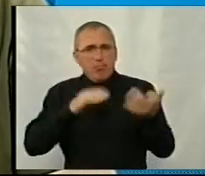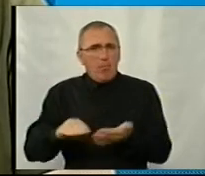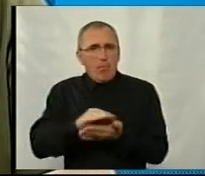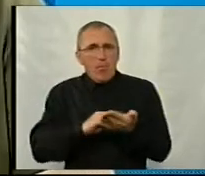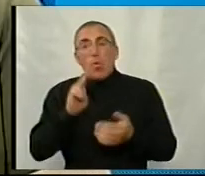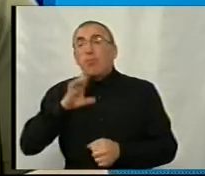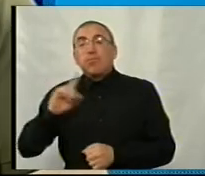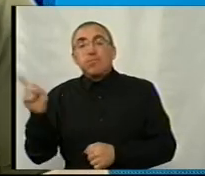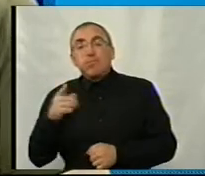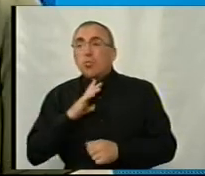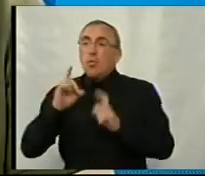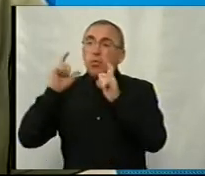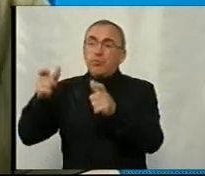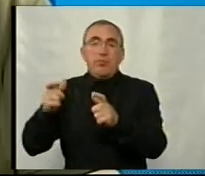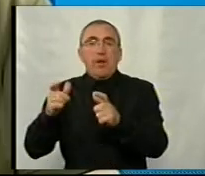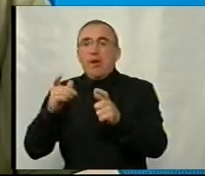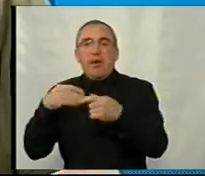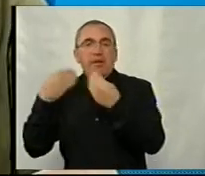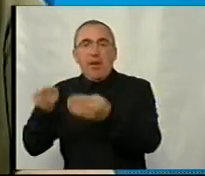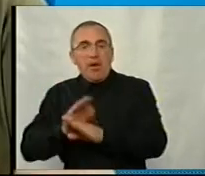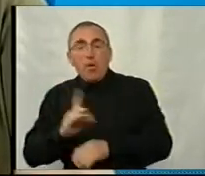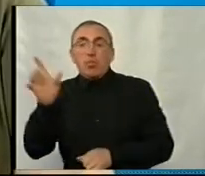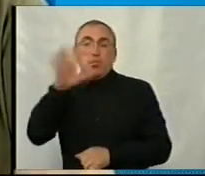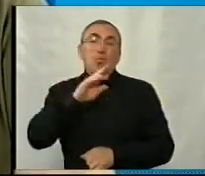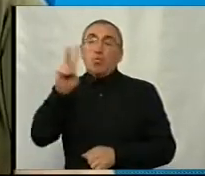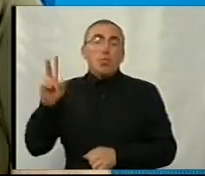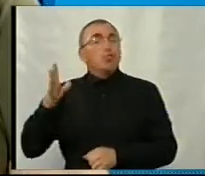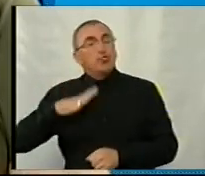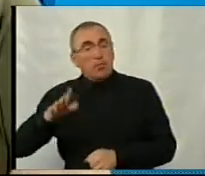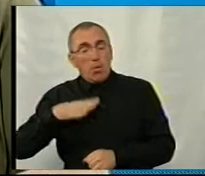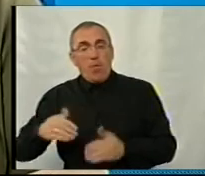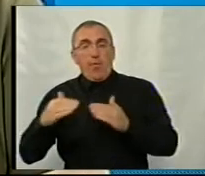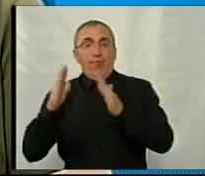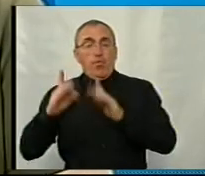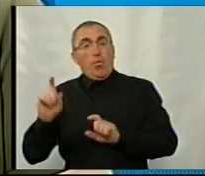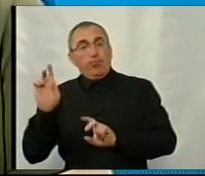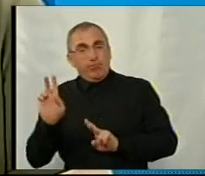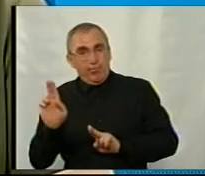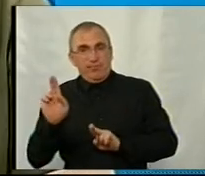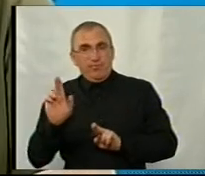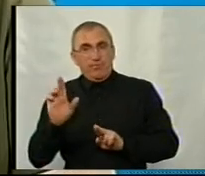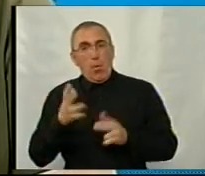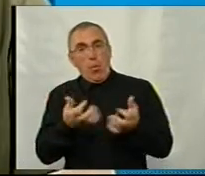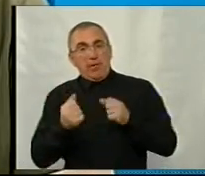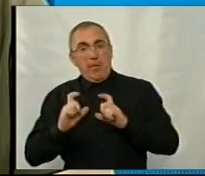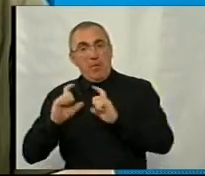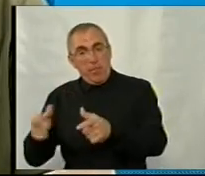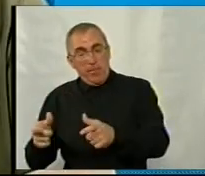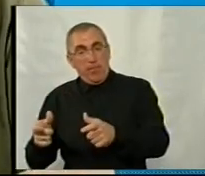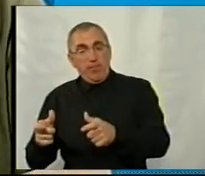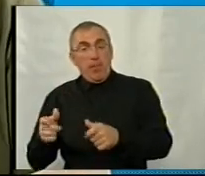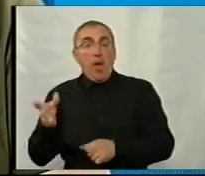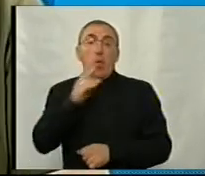Комусь просто повістка не надійшла і вони чекають вдома на отримання повістки. А когось просто